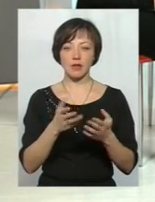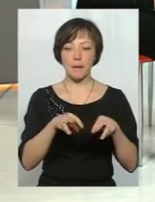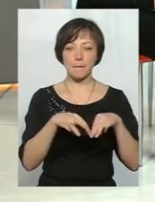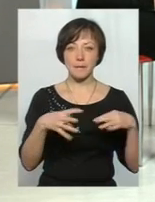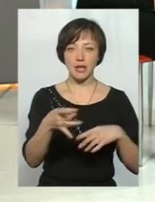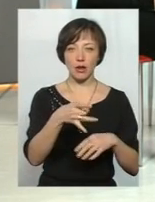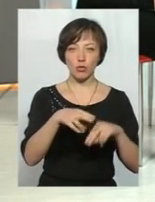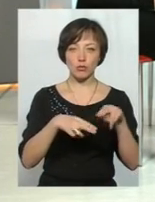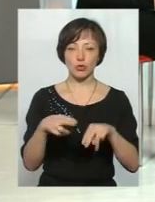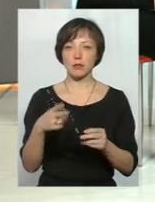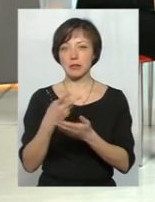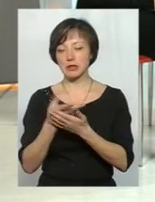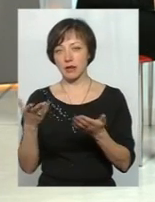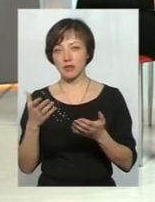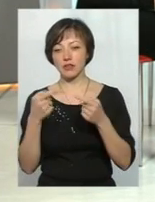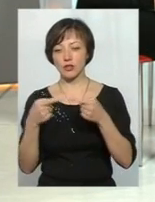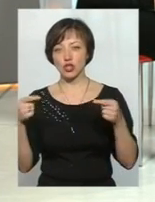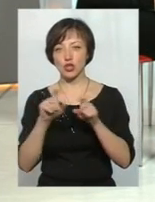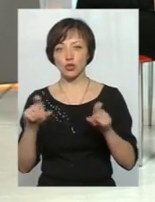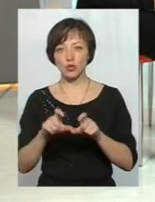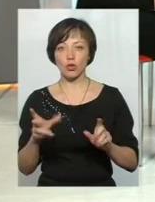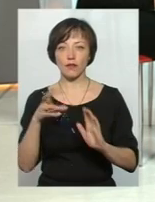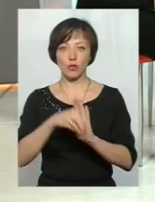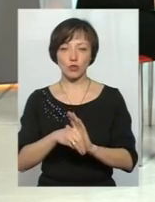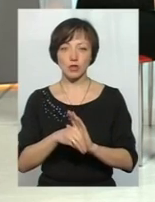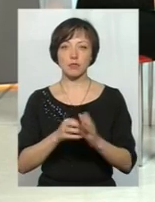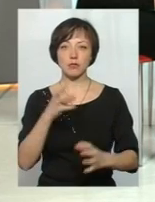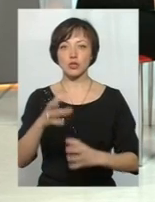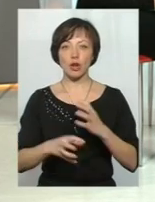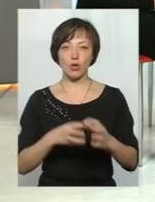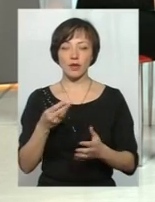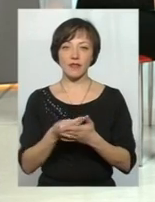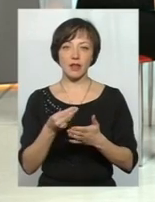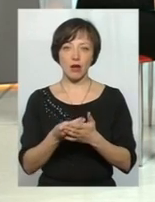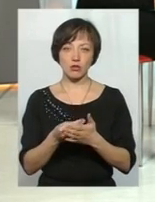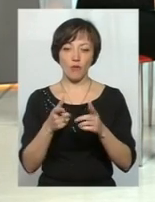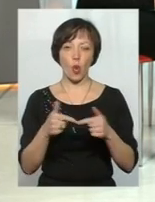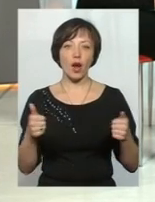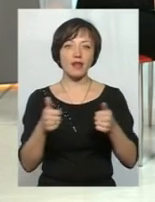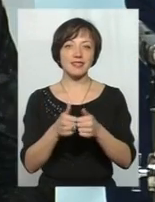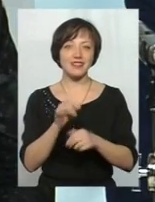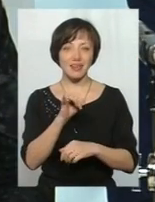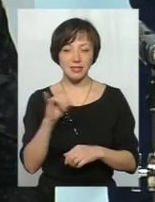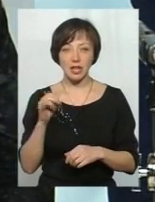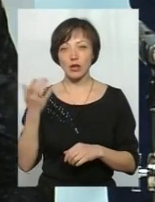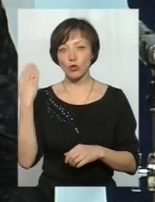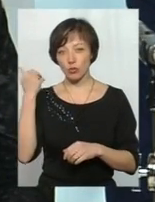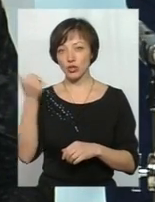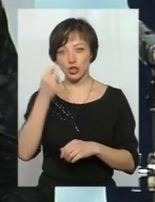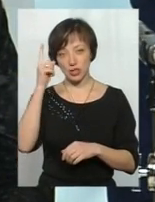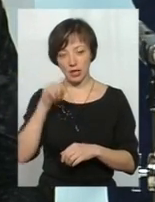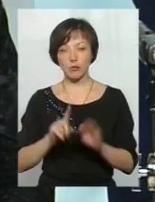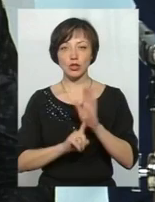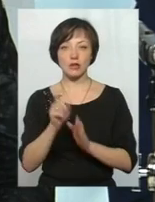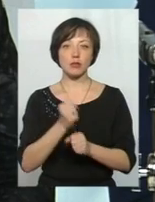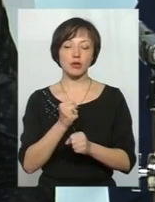який можна буде представити і в іншій структурі, в тому числі і міжнародні фінансові інституції. Тим більше, що на тому тижні ми знаємо вже, що